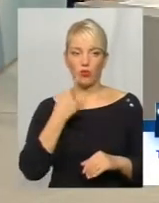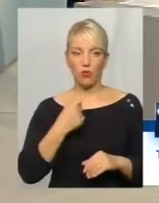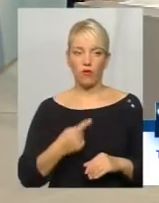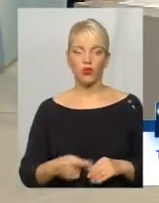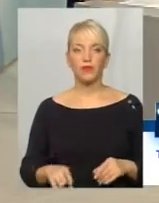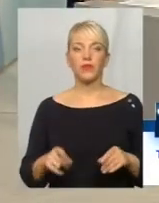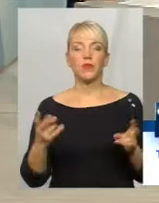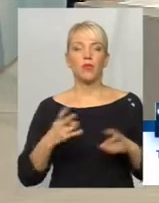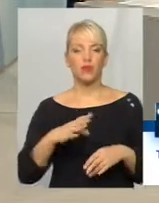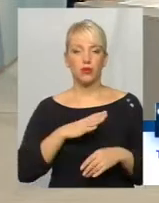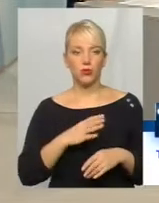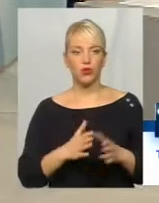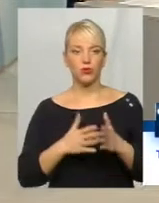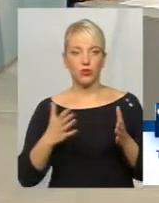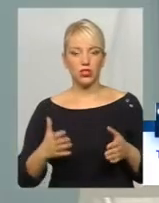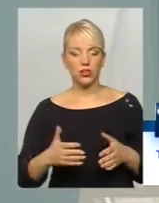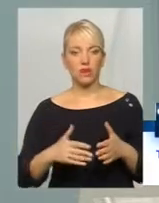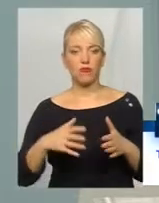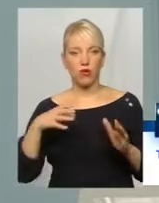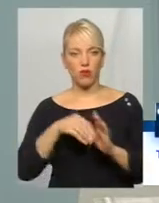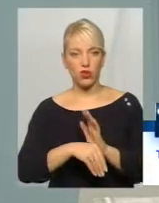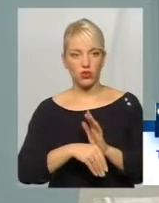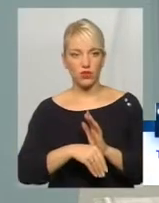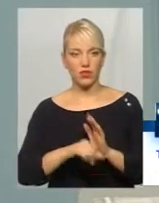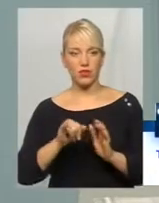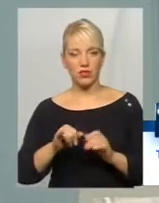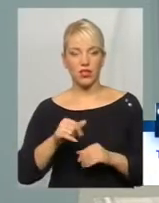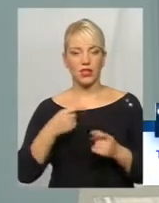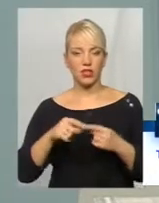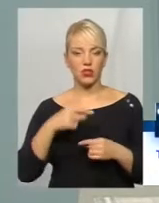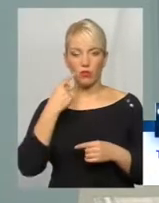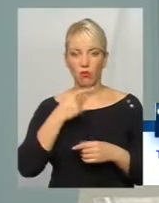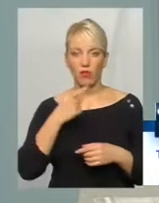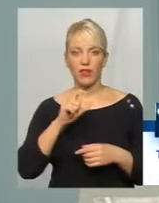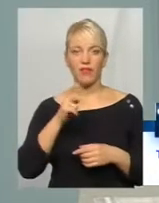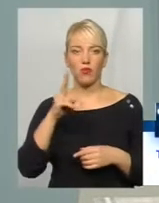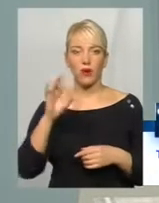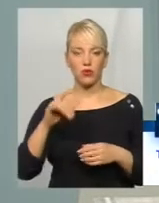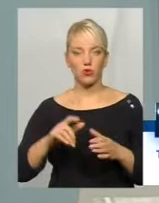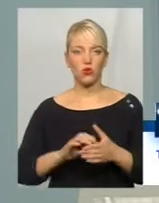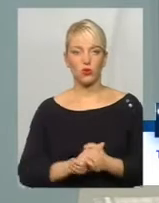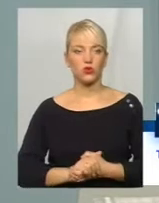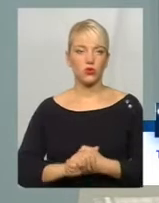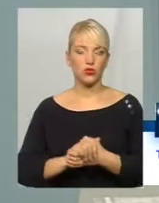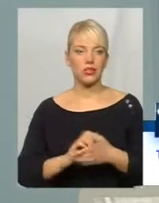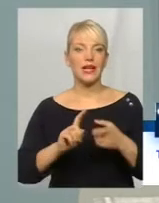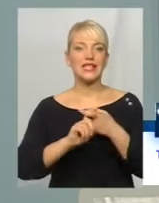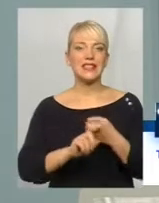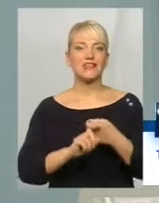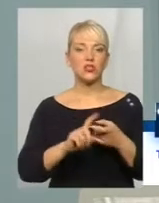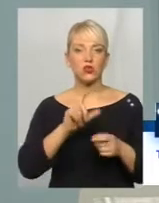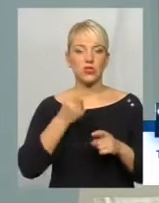Має бути більш ширше запроваджуватися інші мови Європейського Союзу в зв'язку із